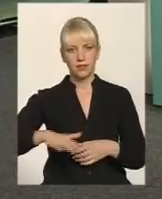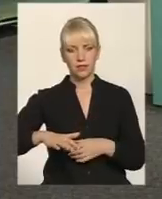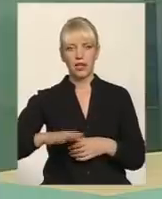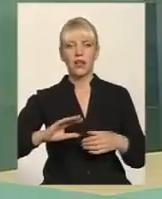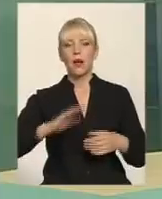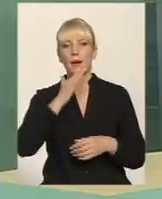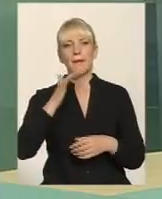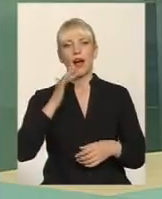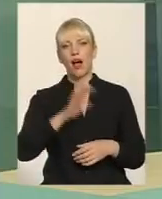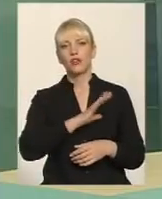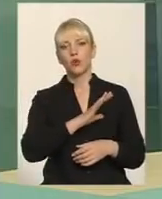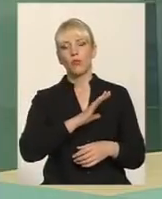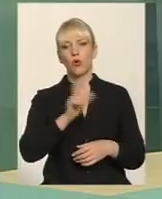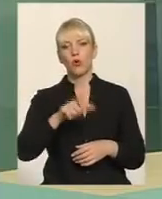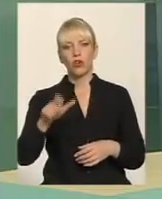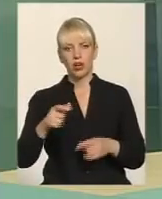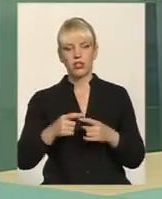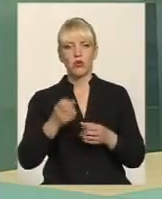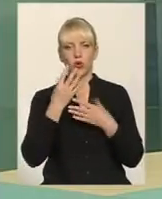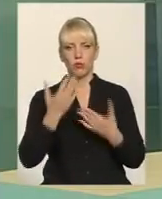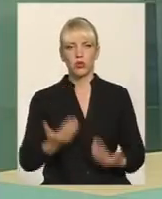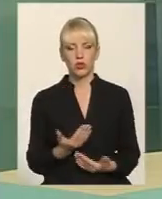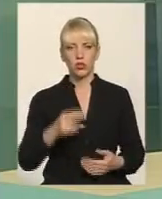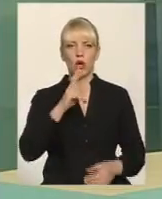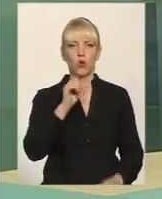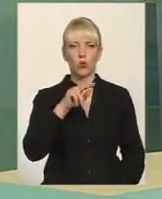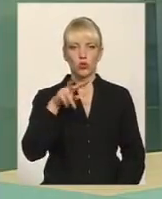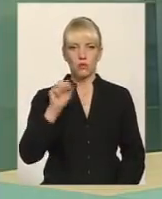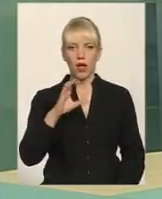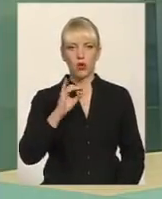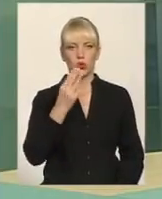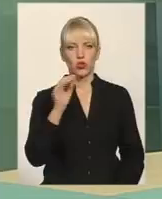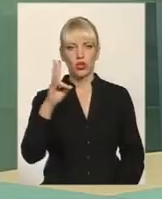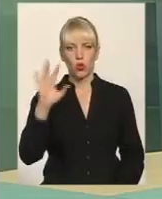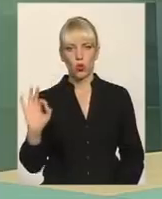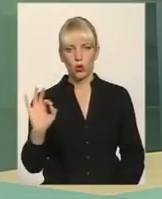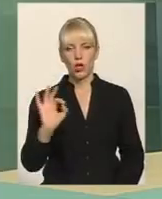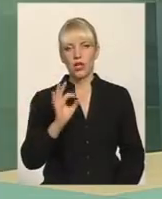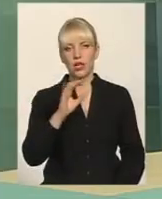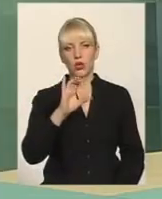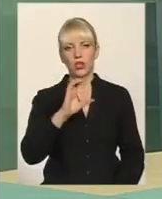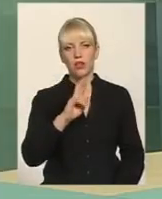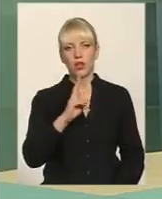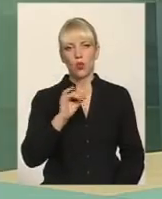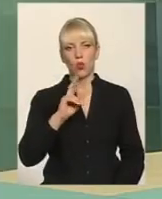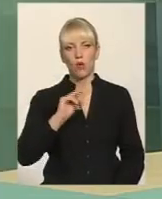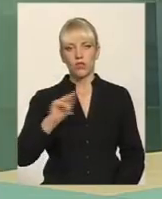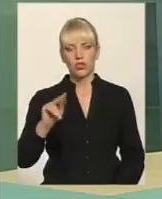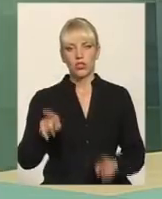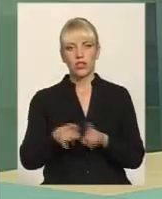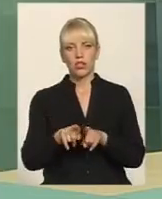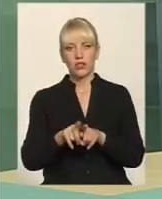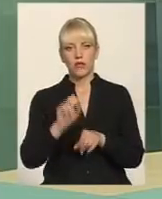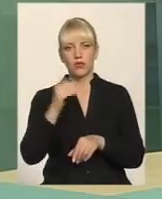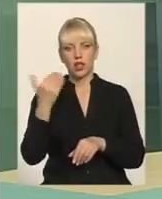Багатьом олігархам добре жилося при Кучмі, добре жилося при Ющенку, тим самим жилося добре при Януковичу, і зараз